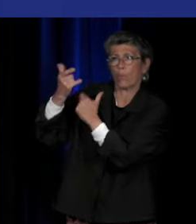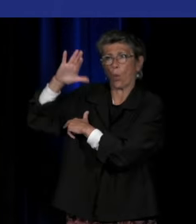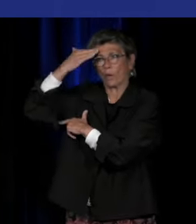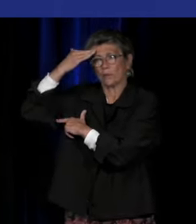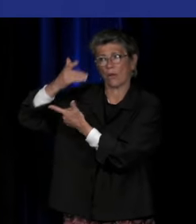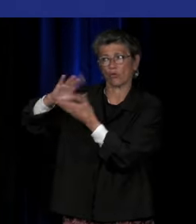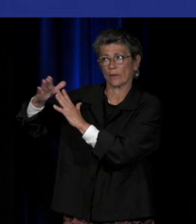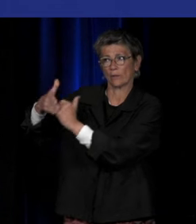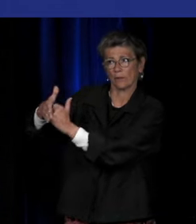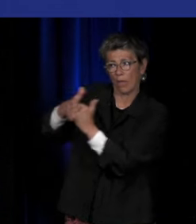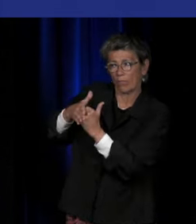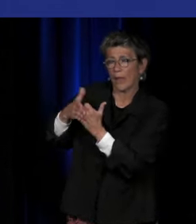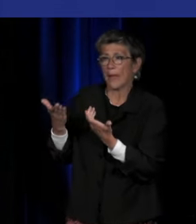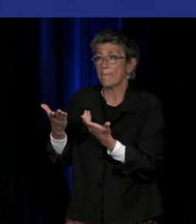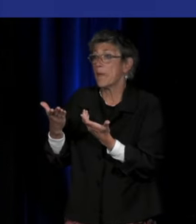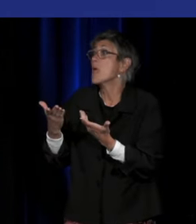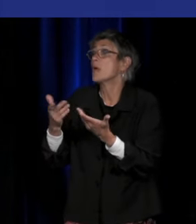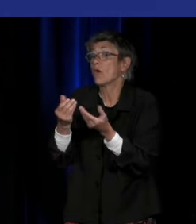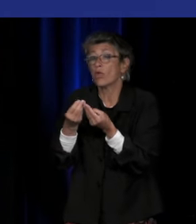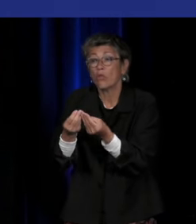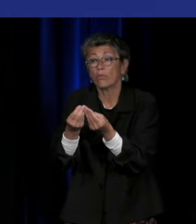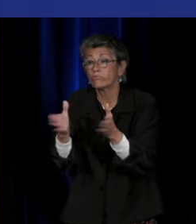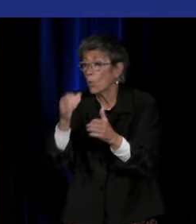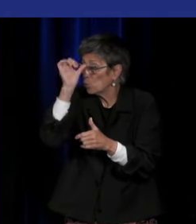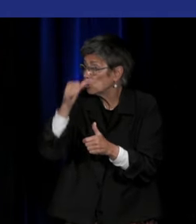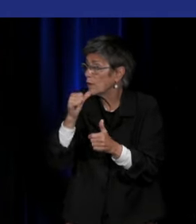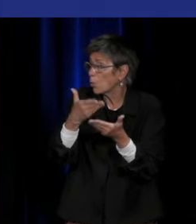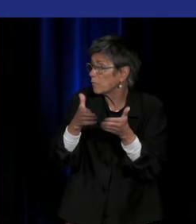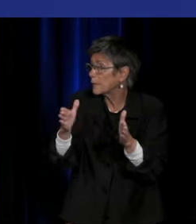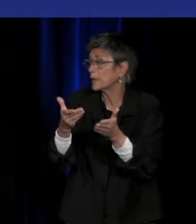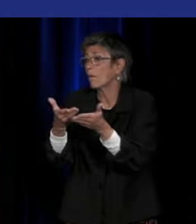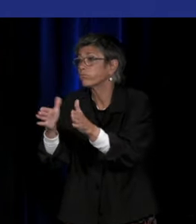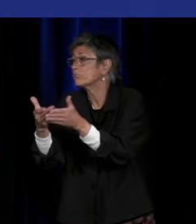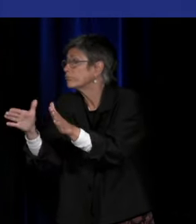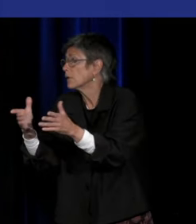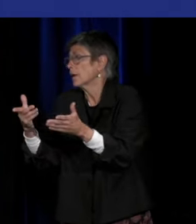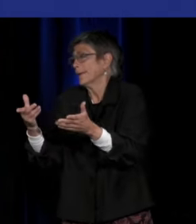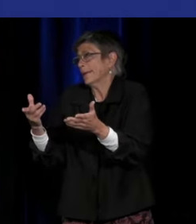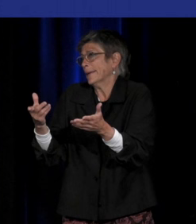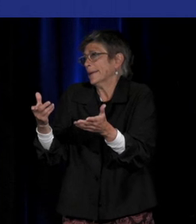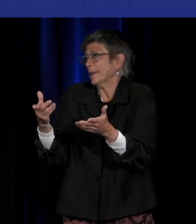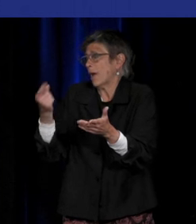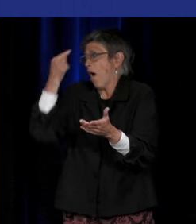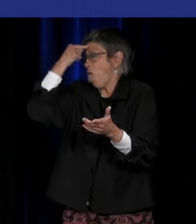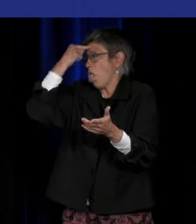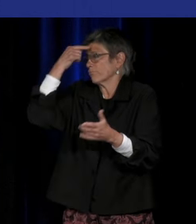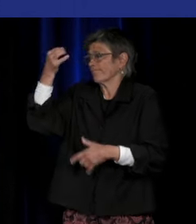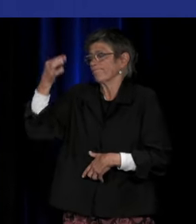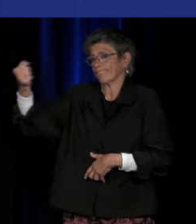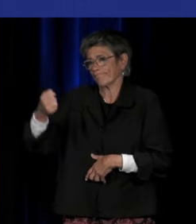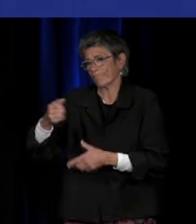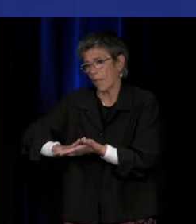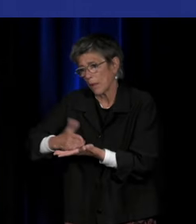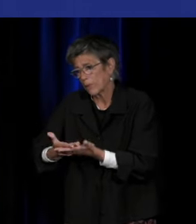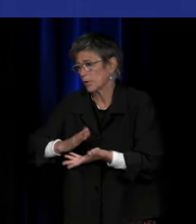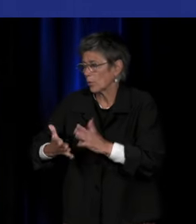signes fait que les musées vont s'ouvrir il a de plus en plus de réflexes de pensée il faut des interprètes de